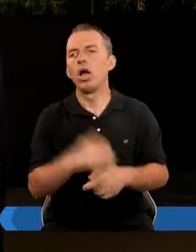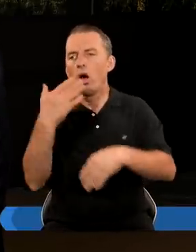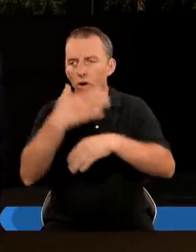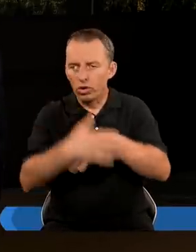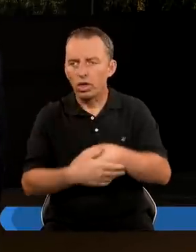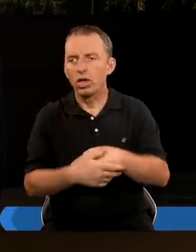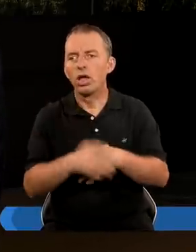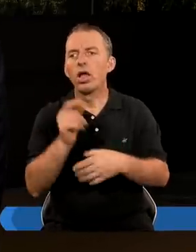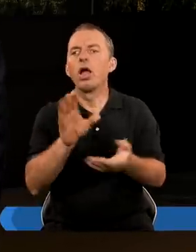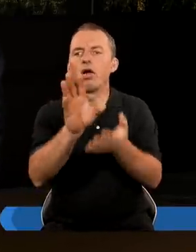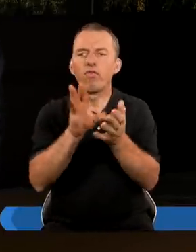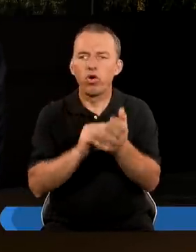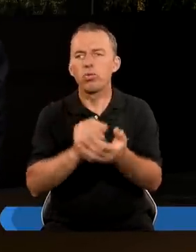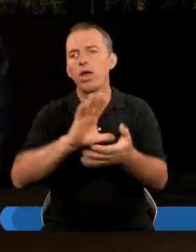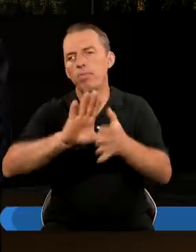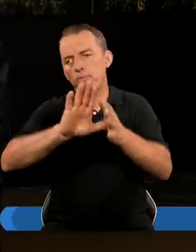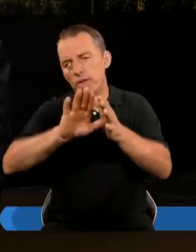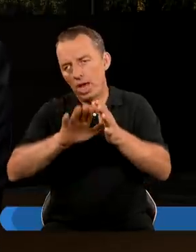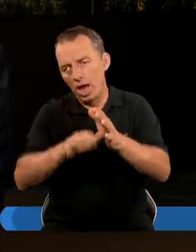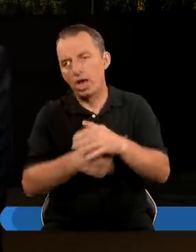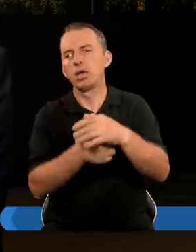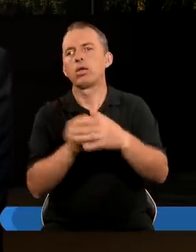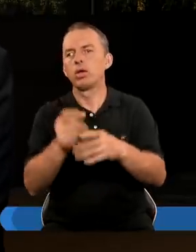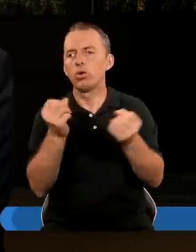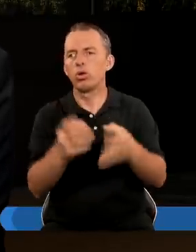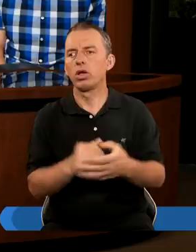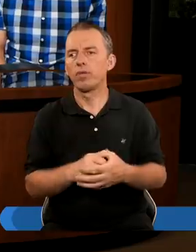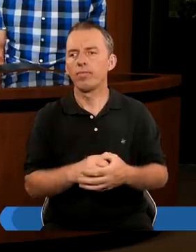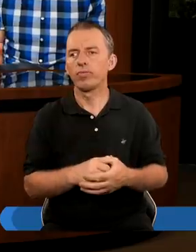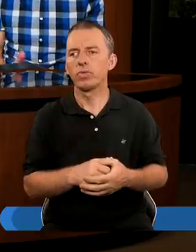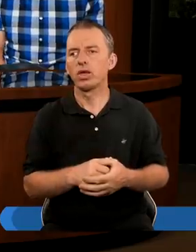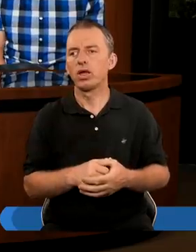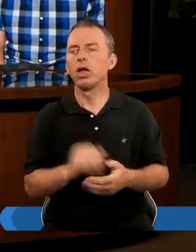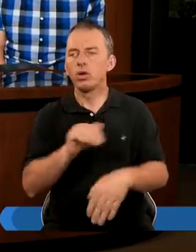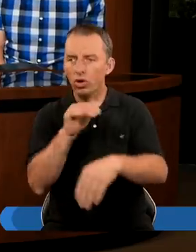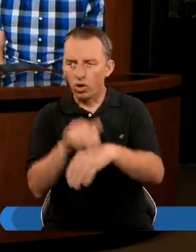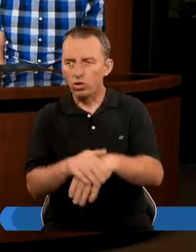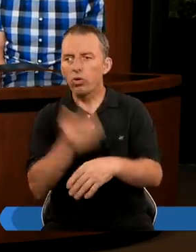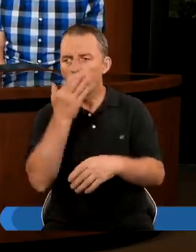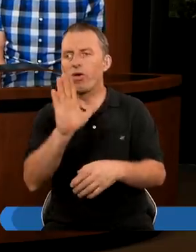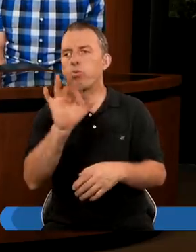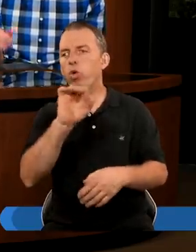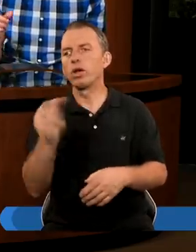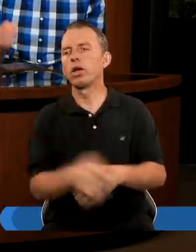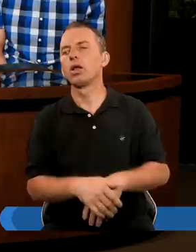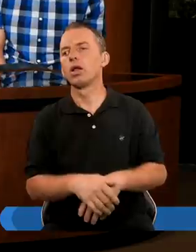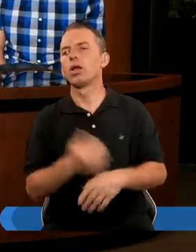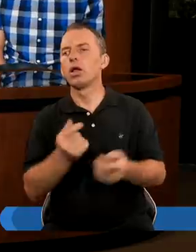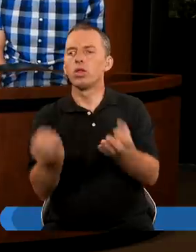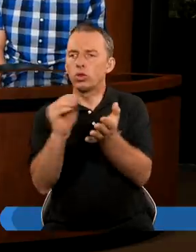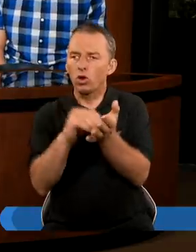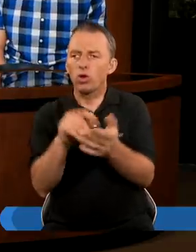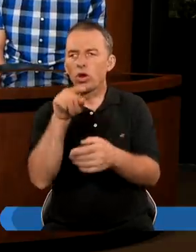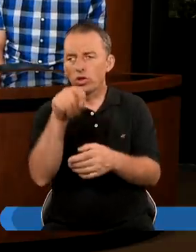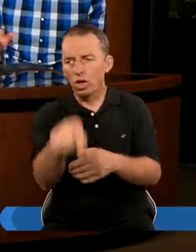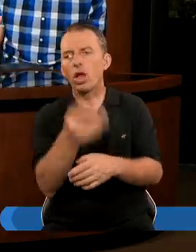że ostatecznie Jest to pokazane W właśnie W formie miasta Z jakiejś zorganizowanej struktury Ja też bym zgodził się Z tym co mówi Błażej Aczkolwiek jeszcze bym